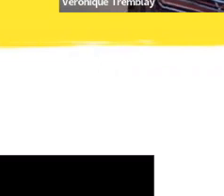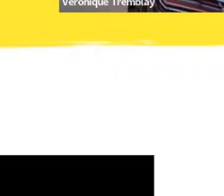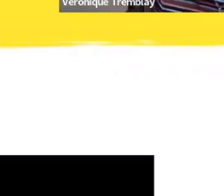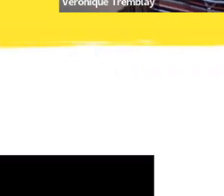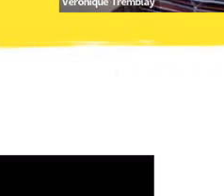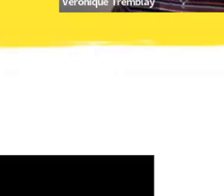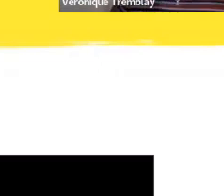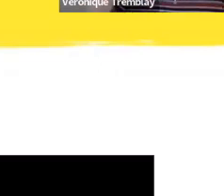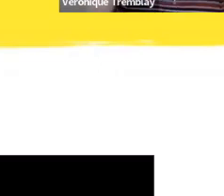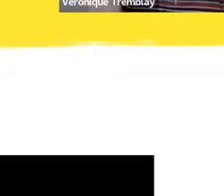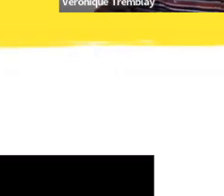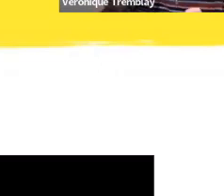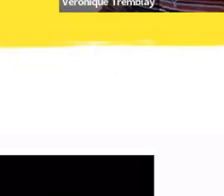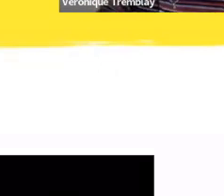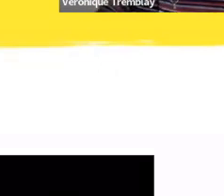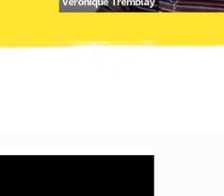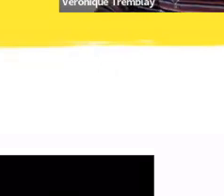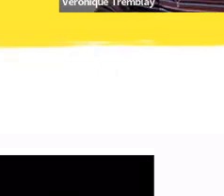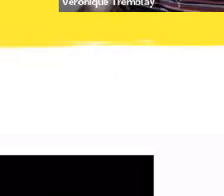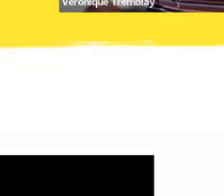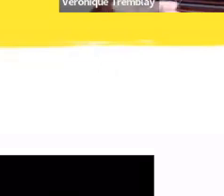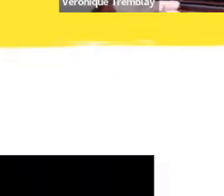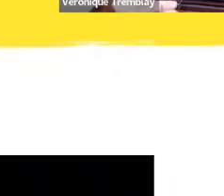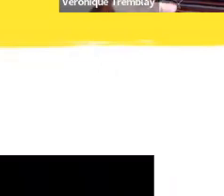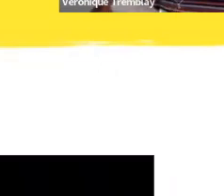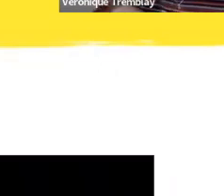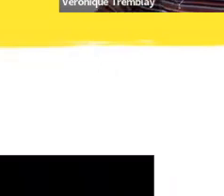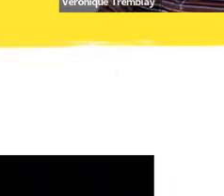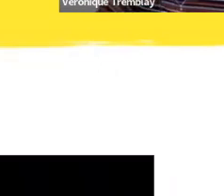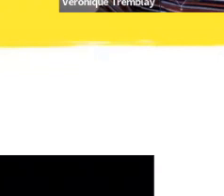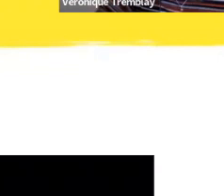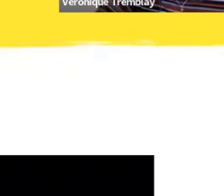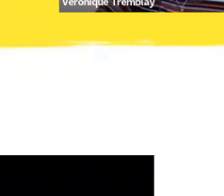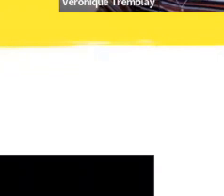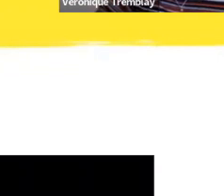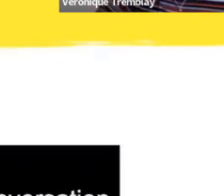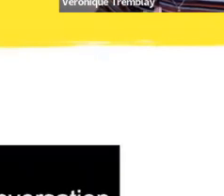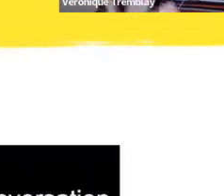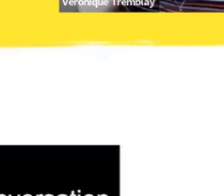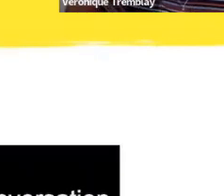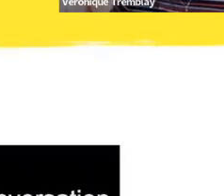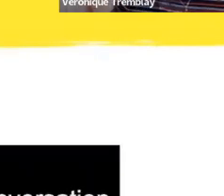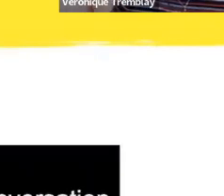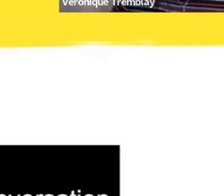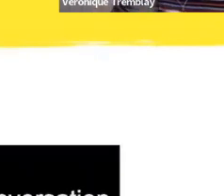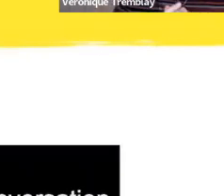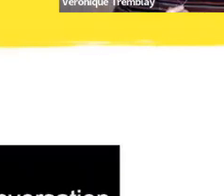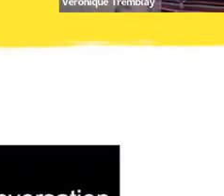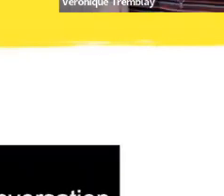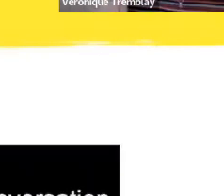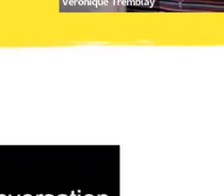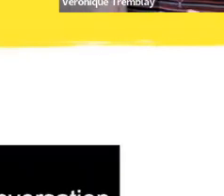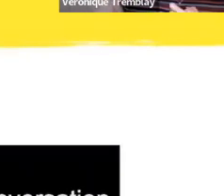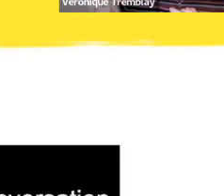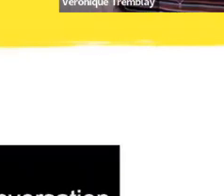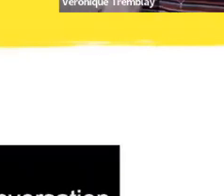Donc, oui, c'est ça. Je vous conseille de m'écrire par courriel si c'est par rapport à droits de vent. Sinon, si vous êtes sur les réseaux sociaux